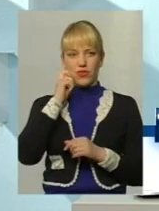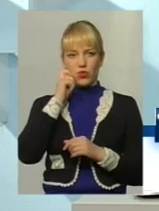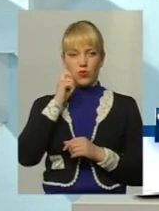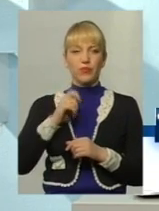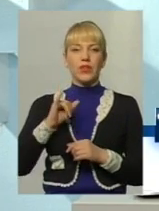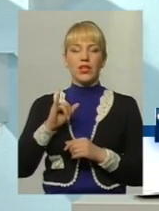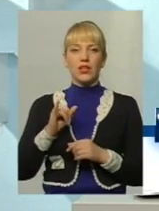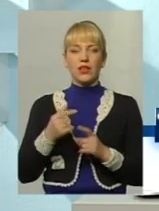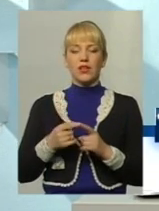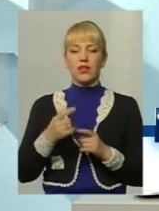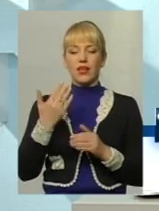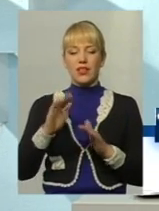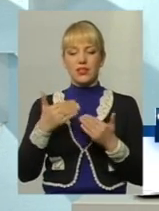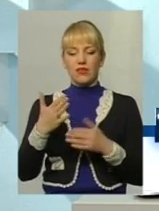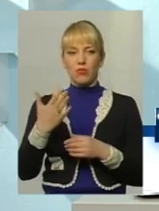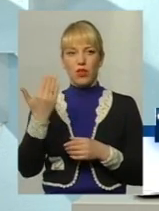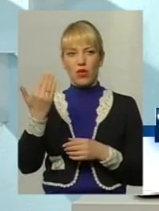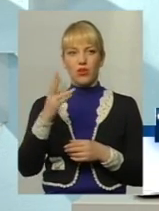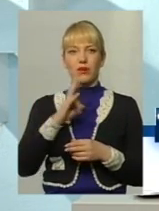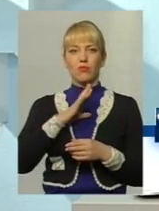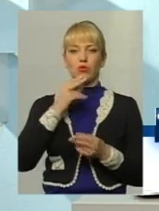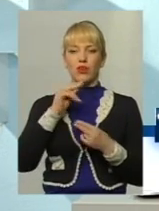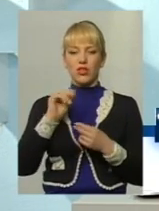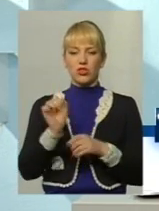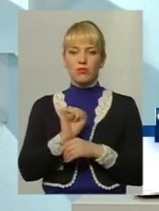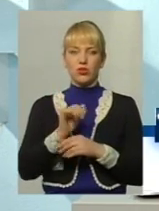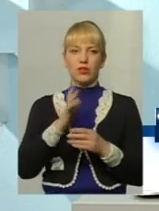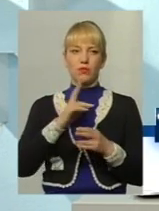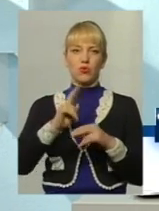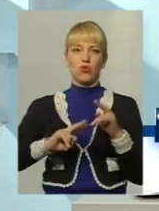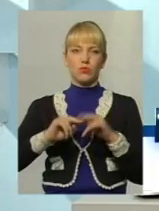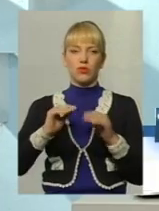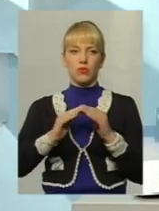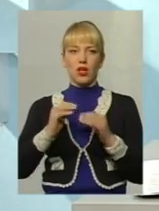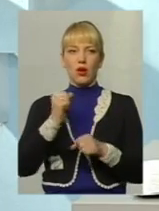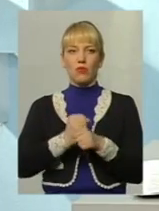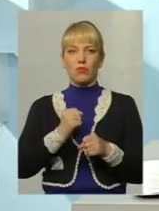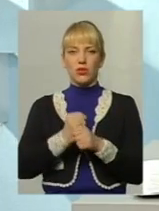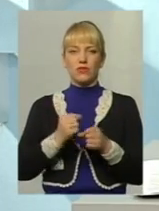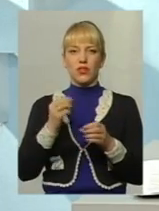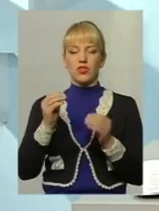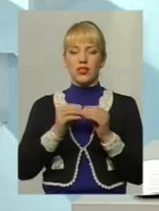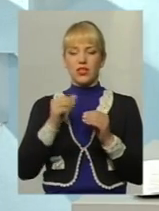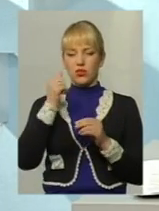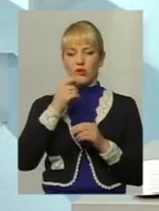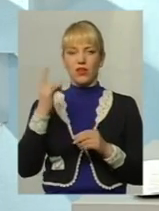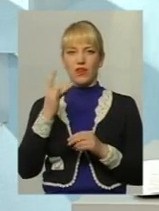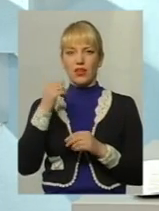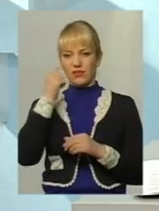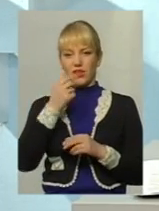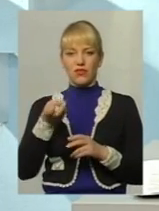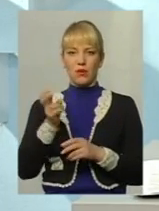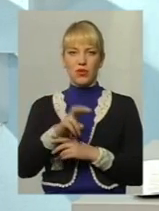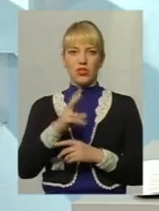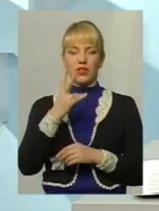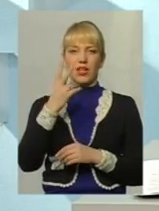Причому ініціатива була його, треба було кращу машину розбудовувати будинок. Пропрацювавши 10 років, раз на рік вона приїжджала на два